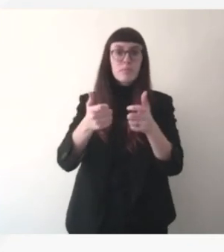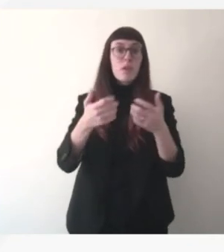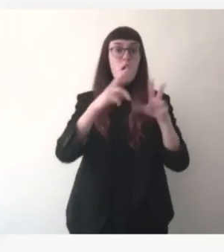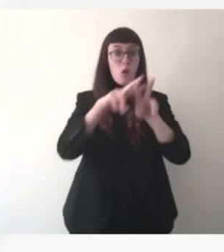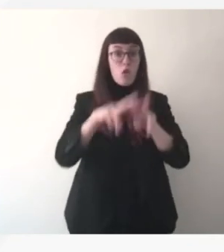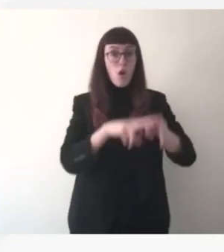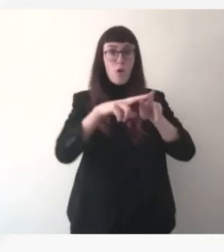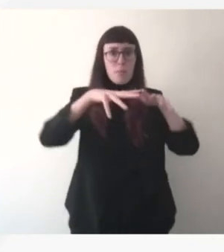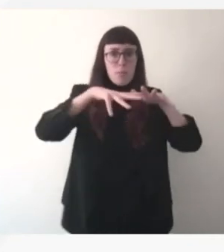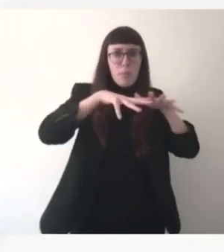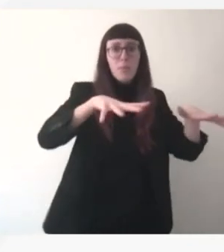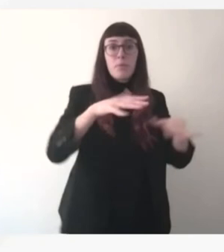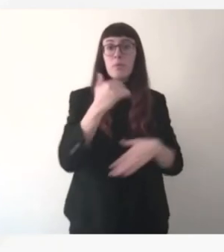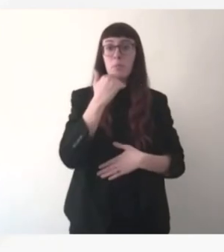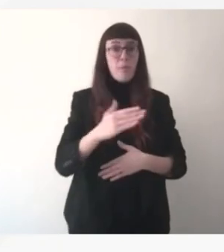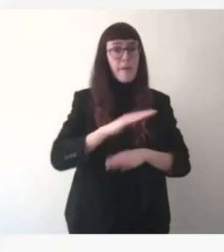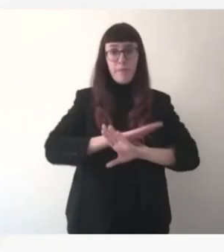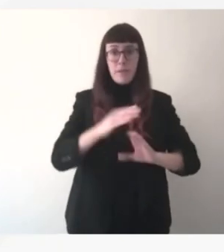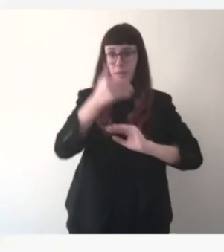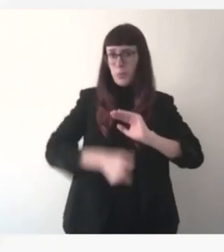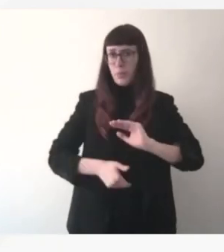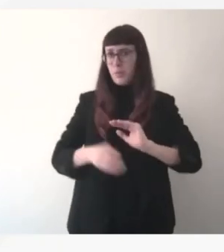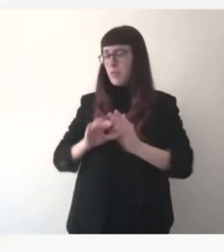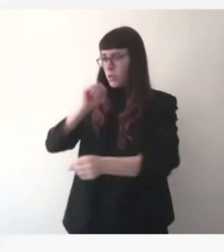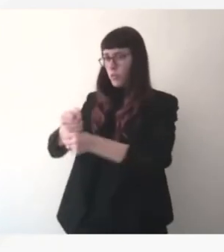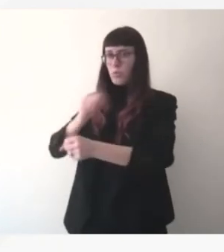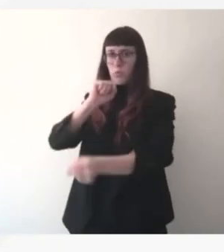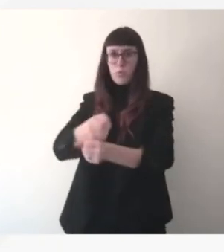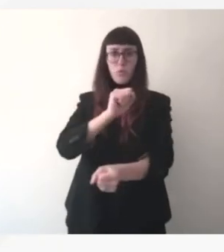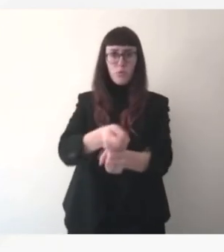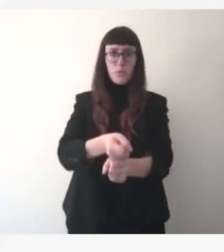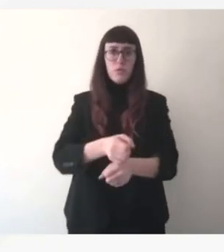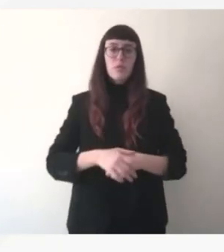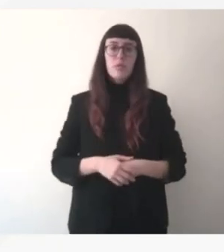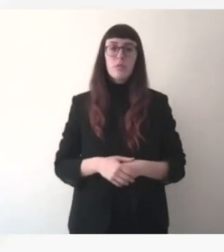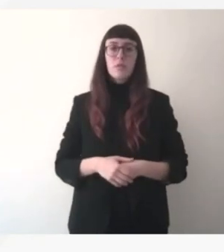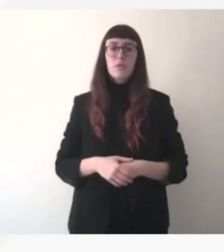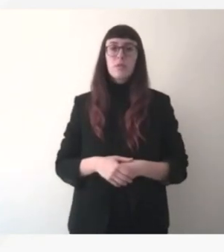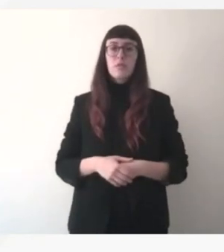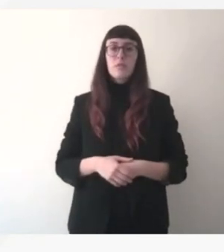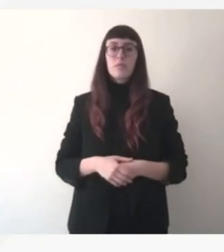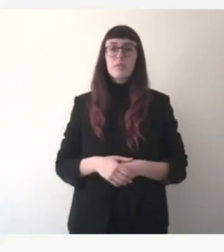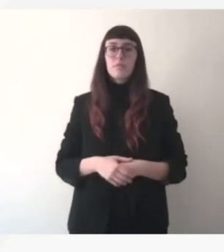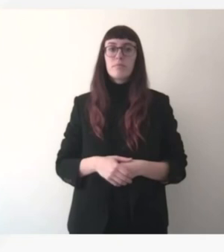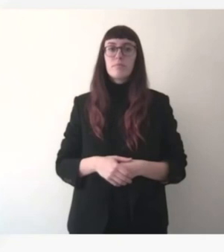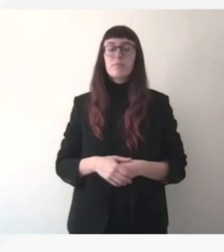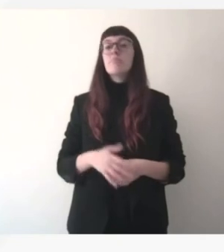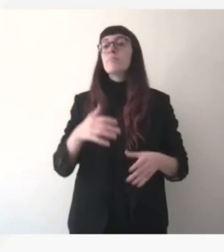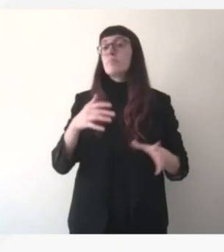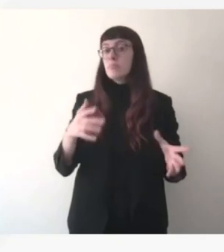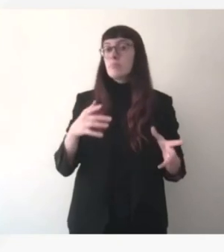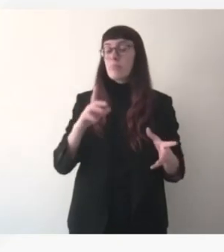entités font l'objet de sanctions donc c'est vrai que j'ai discuté aussi de cela avec le président